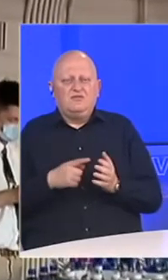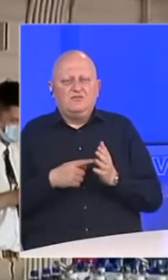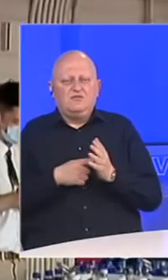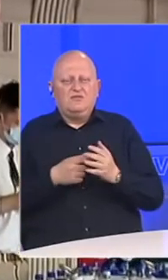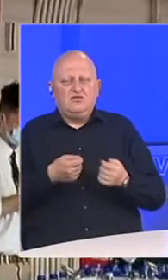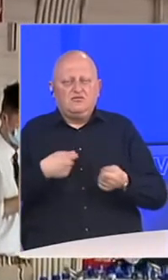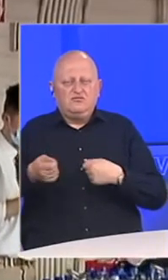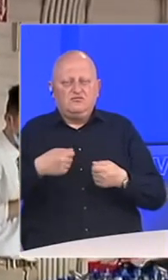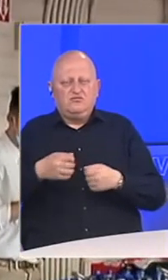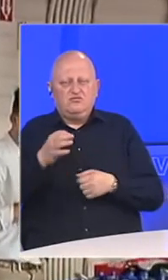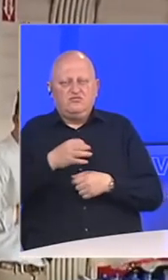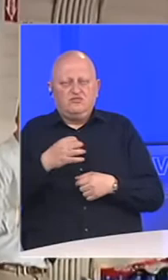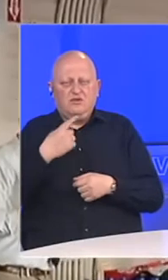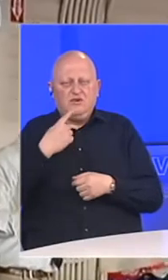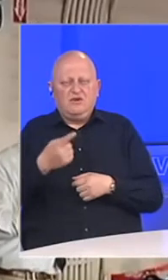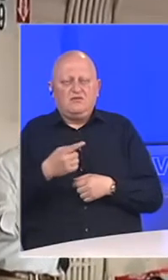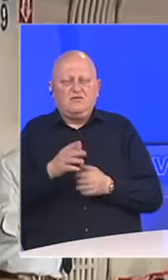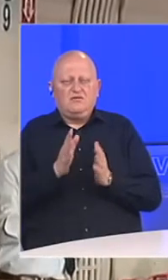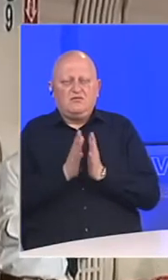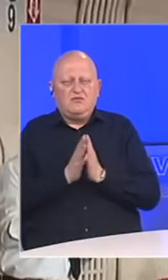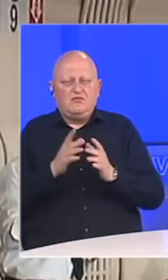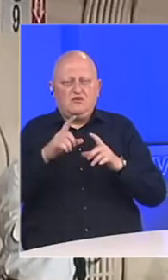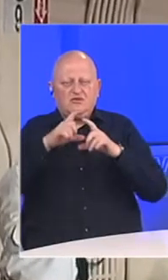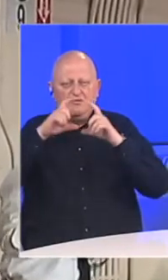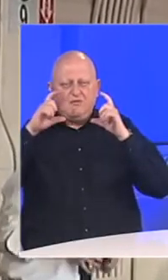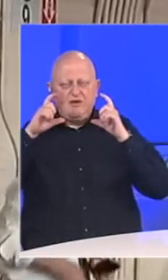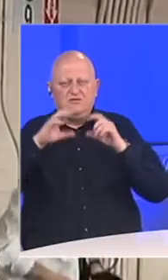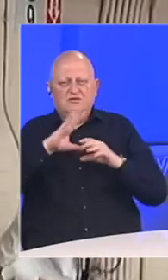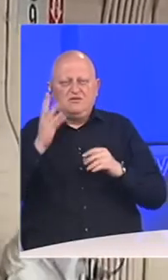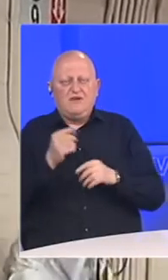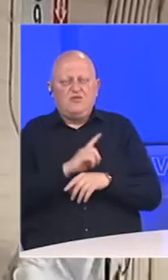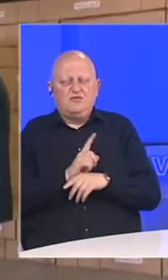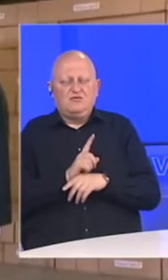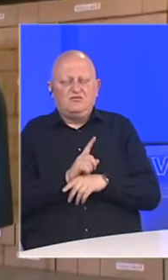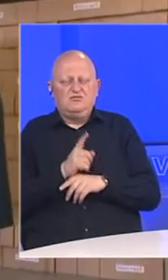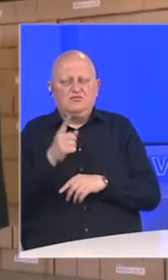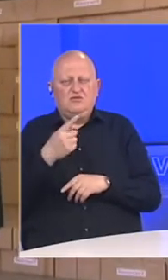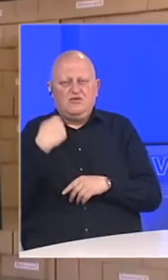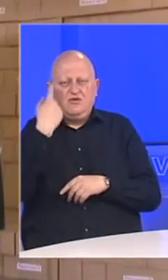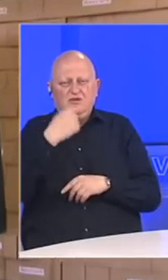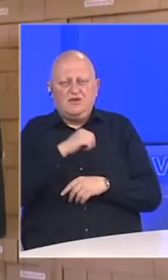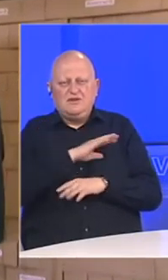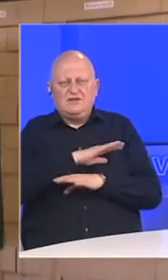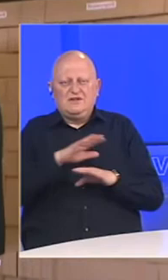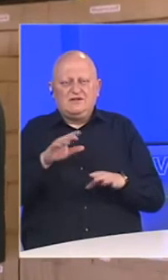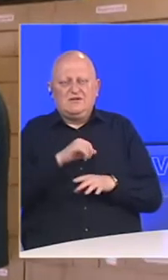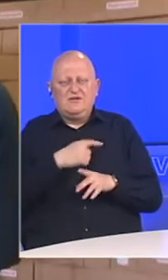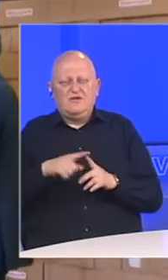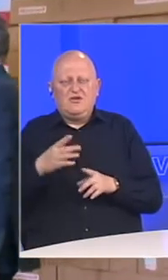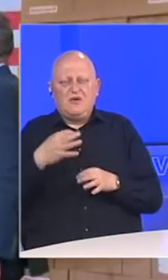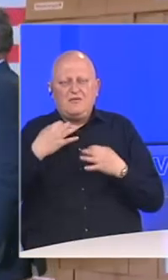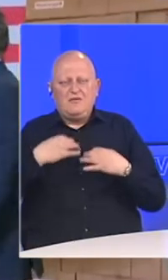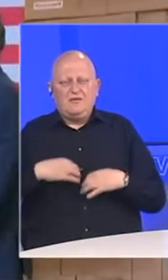proizvodnim pogonima upozoravali su, molimo, nosite maske u svakom trenutku. I to izgleda važi za sve, osim